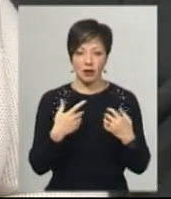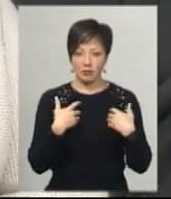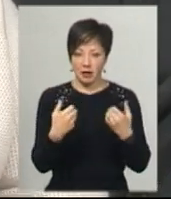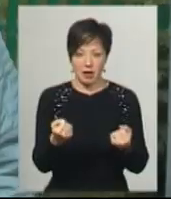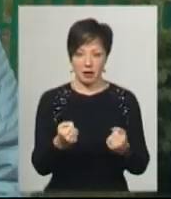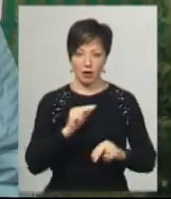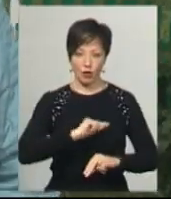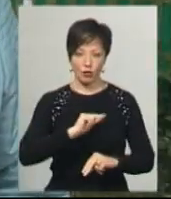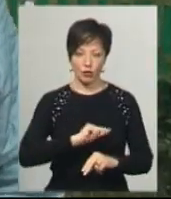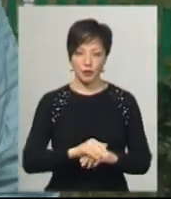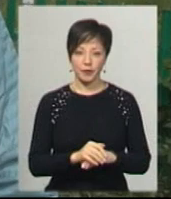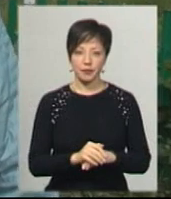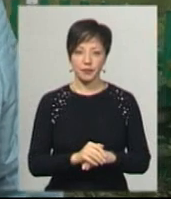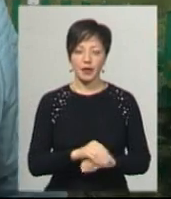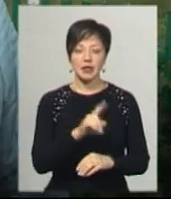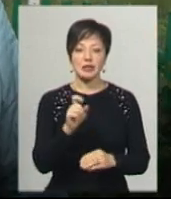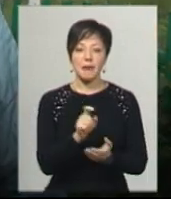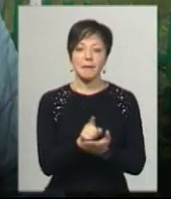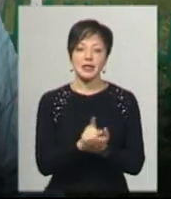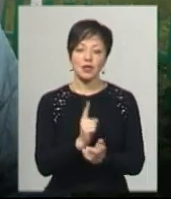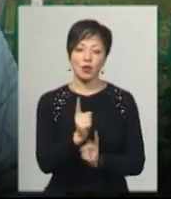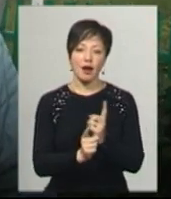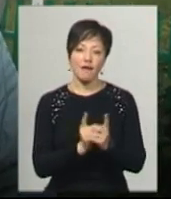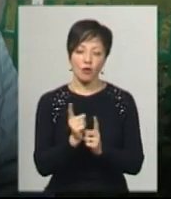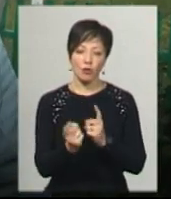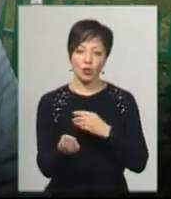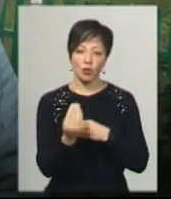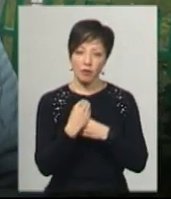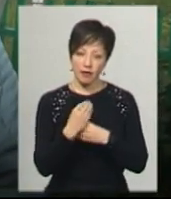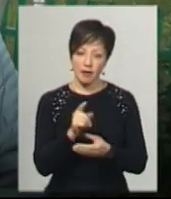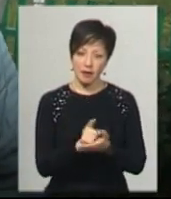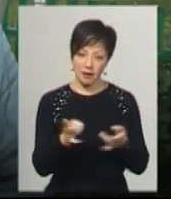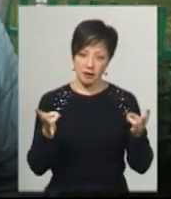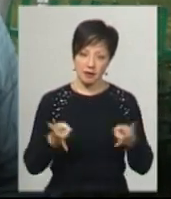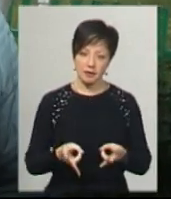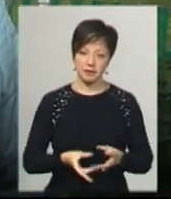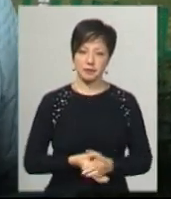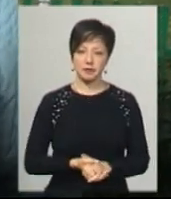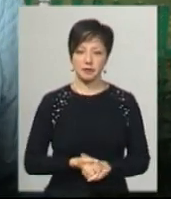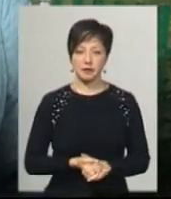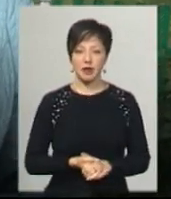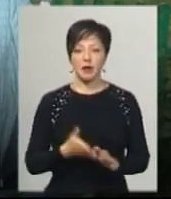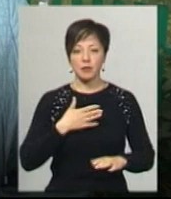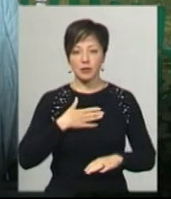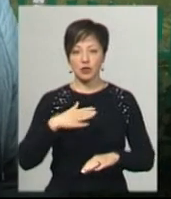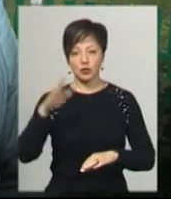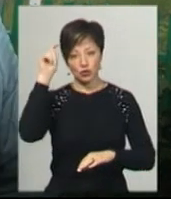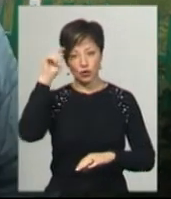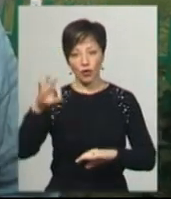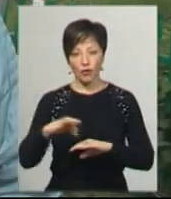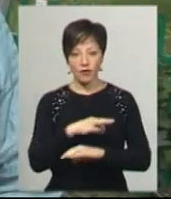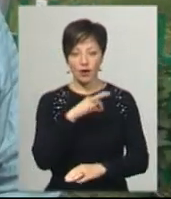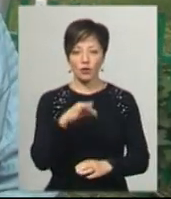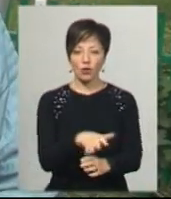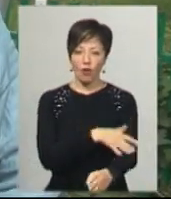нигде не бере. За пенсійну реформу, щоб додали нам трошки пенсії. Так, як мій чоловік, наприклад, довго